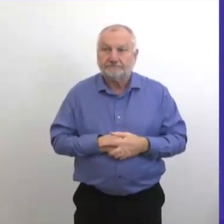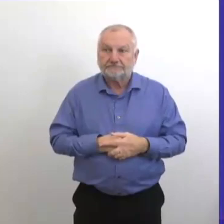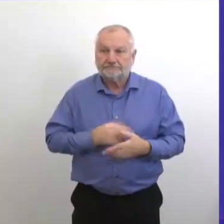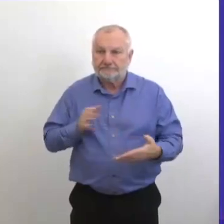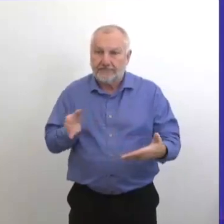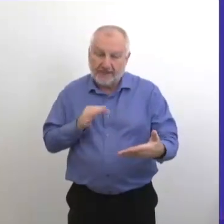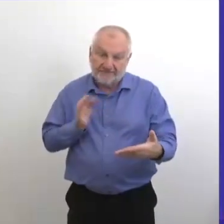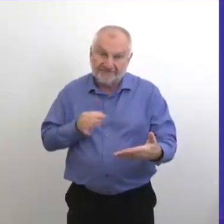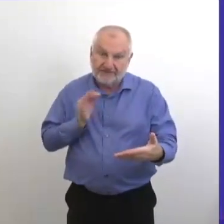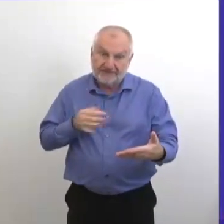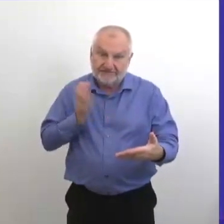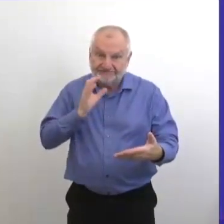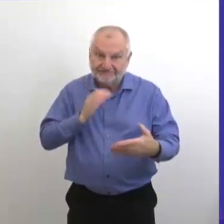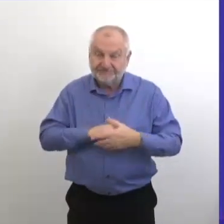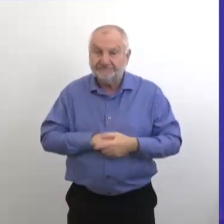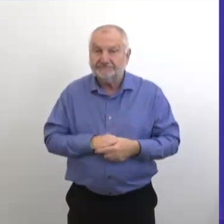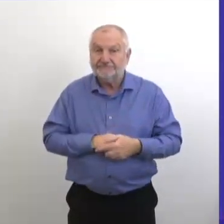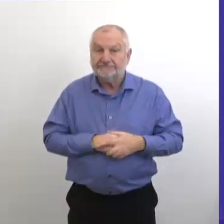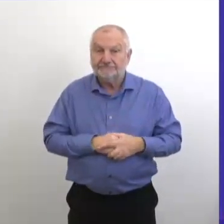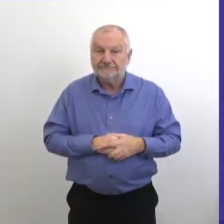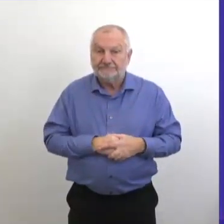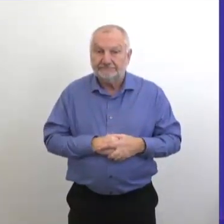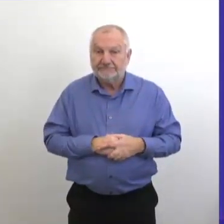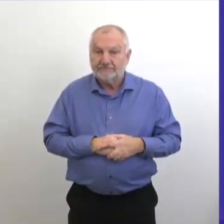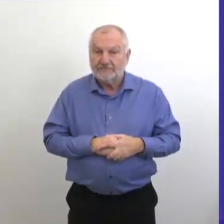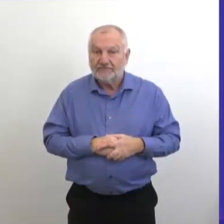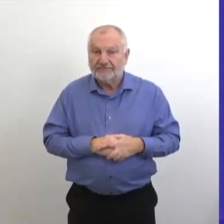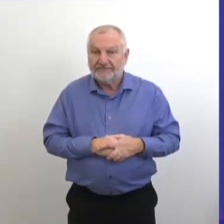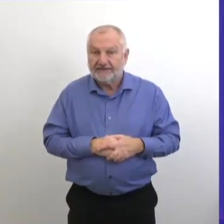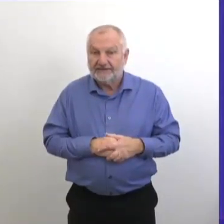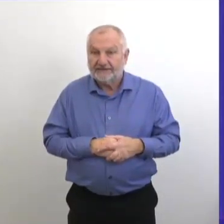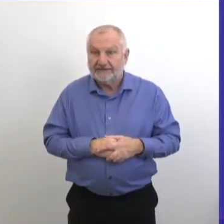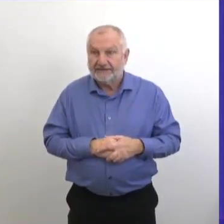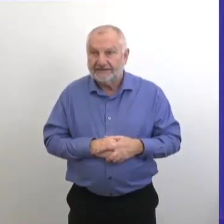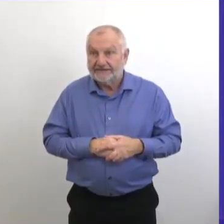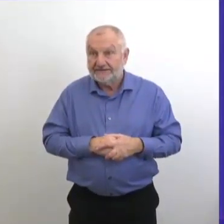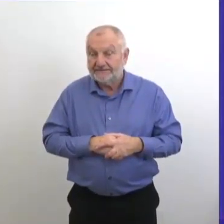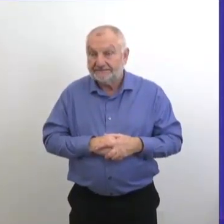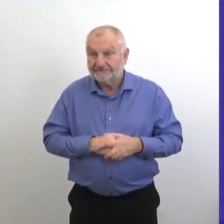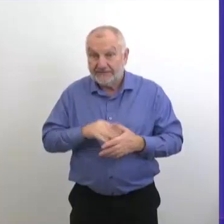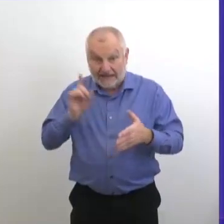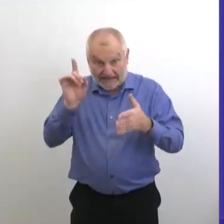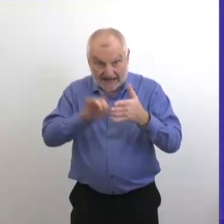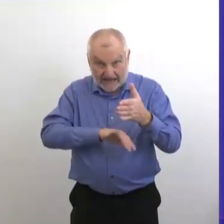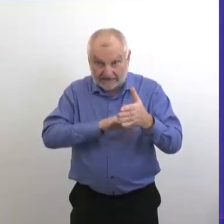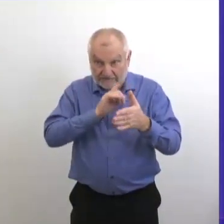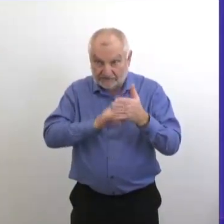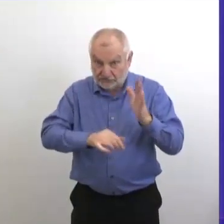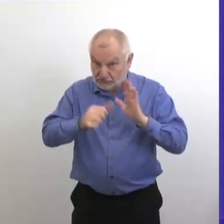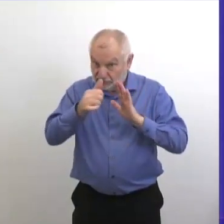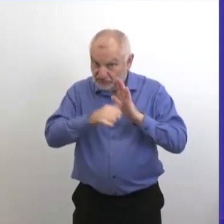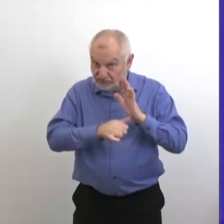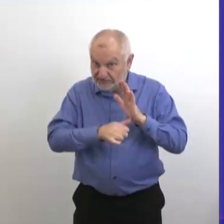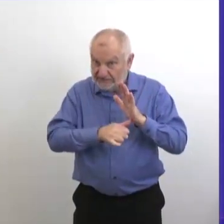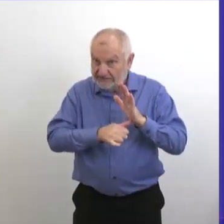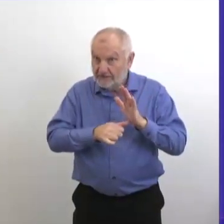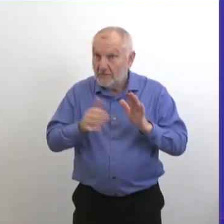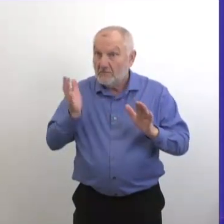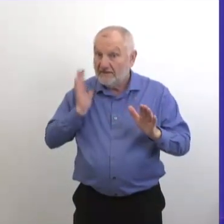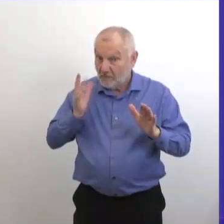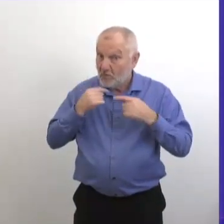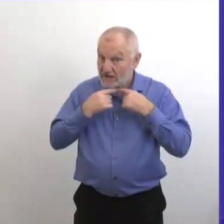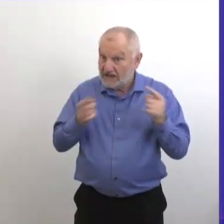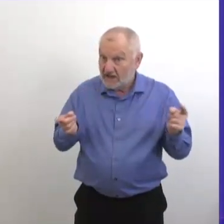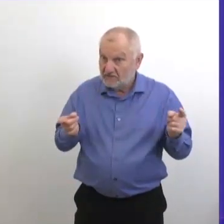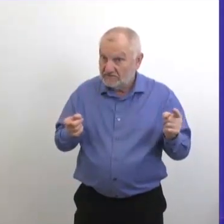où est-ce qu'on en est. Donc, on a arrêté de donner un rapport sur le nombre de chirurgies qui avait été annulé